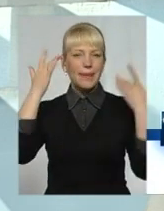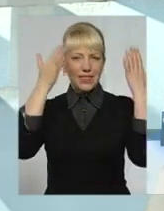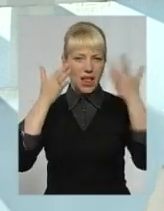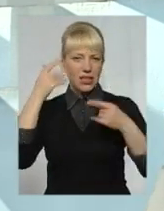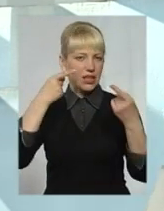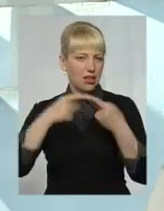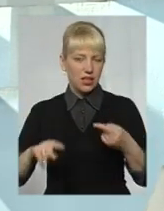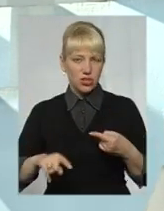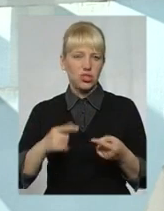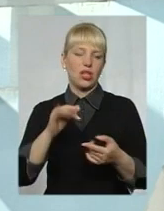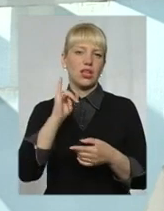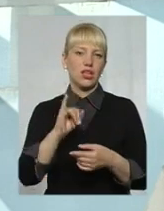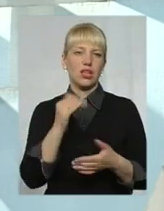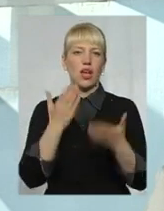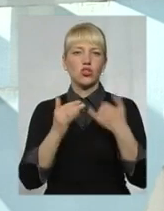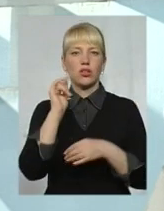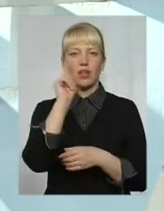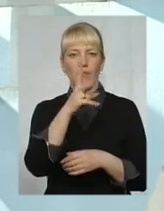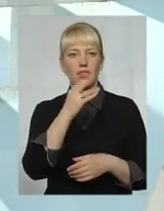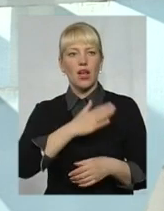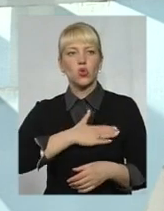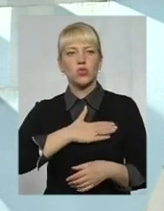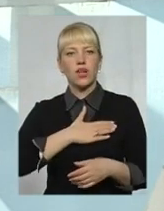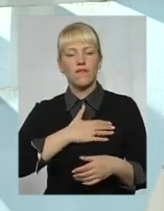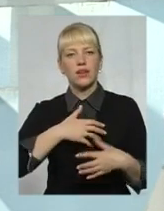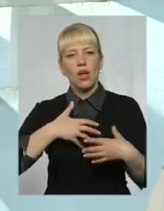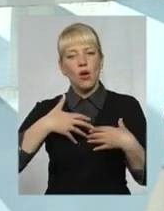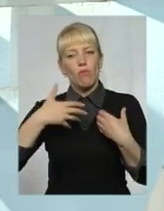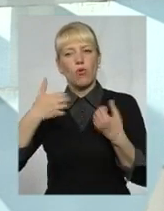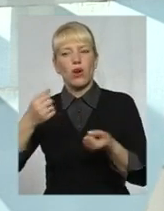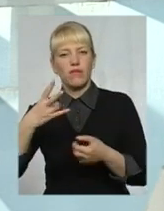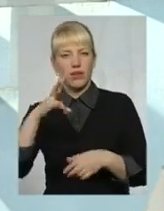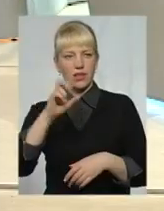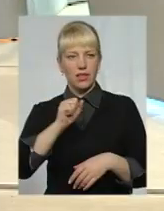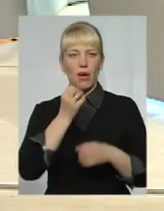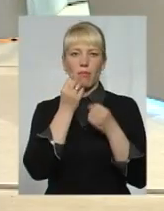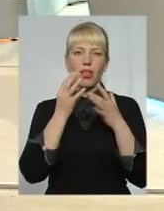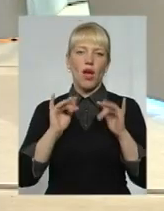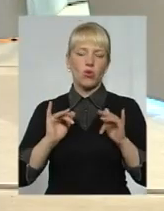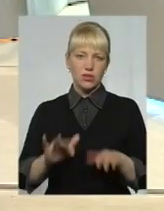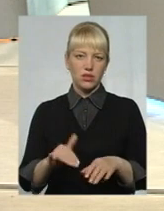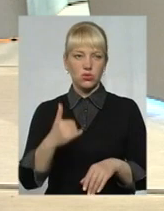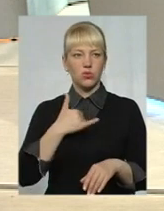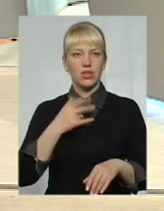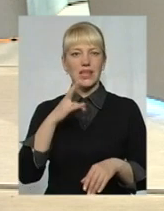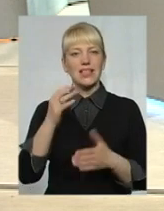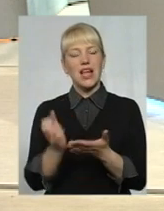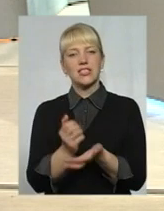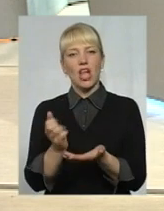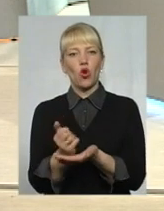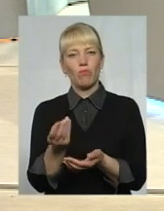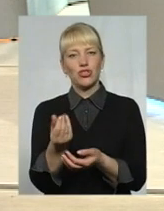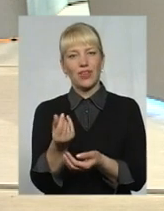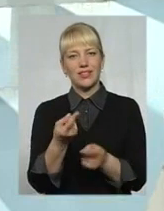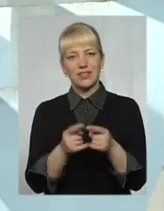Якщо там на душевних поривах і на благодійності, то в нас все-таки на заробітчанстві стоїть це